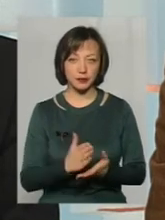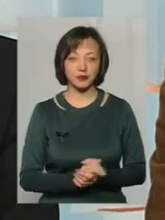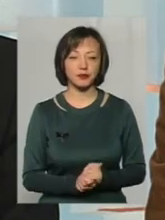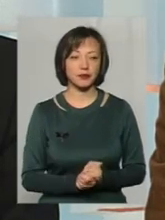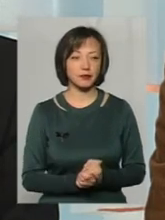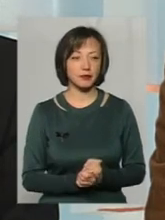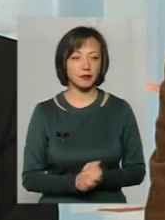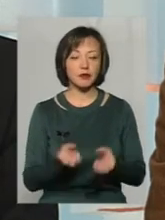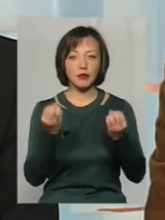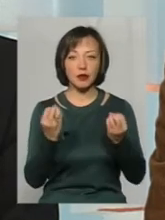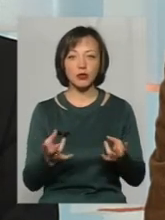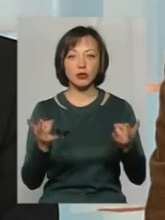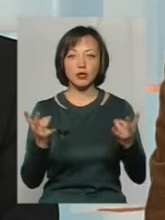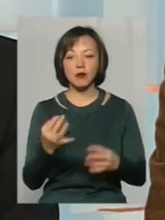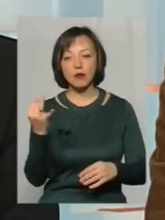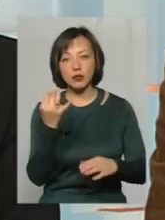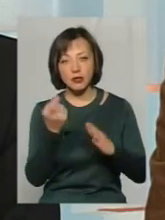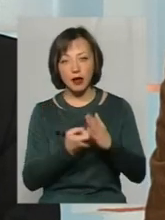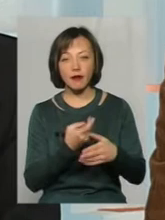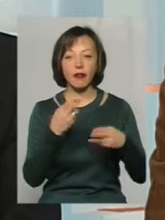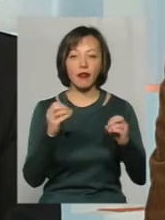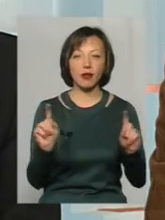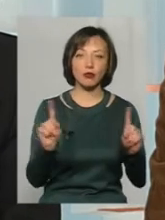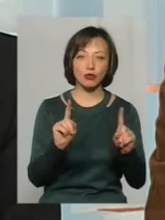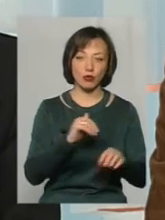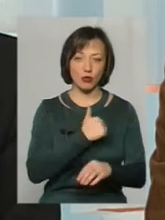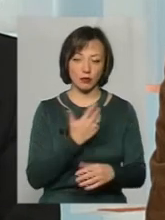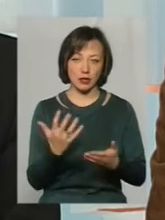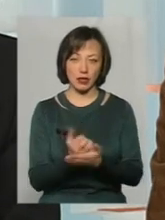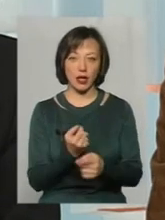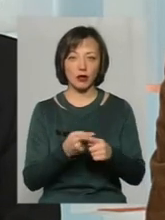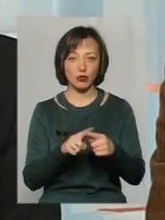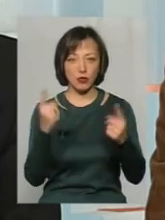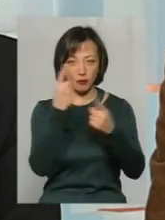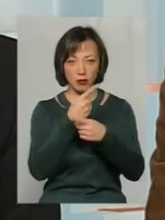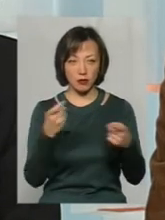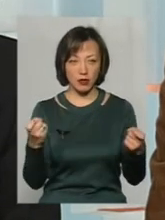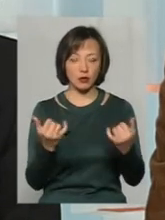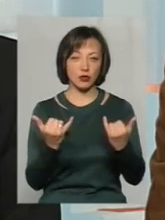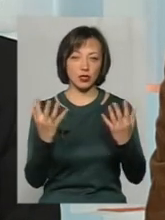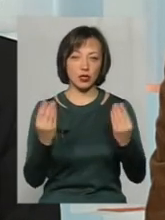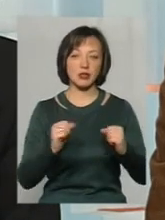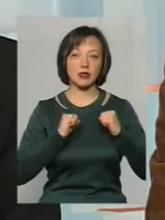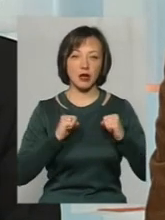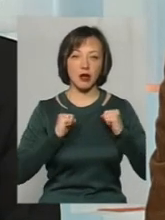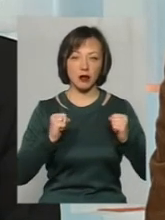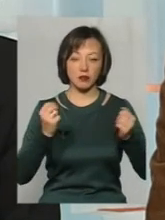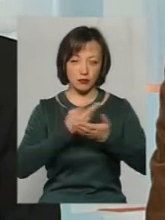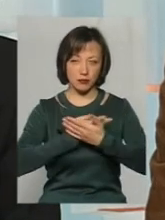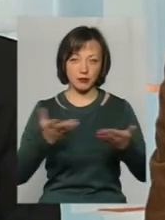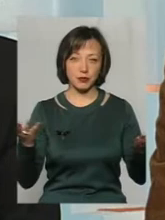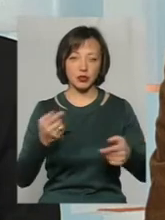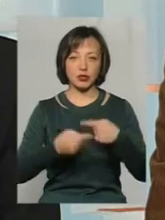просто треба поцікавитися, де що, якщо ми хочемо знайти. А цю інформацію ми на сьогоднішній день стараємося доносити в масу